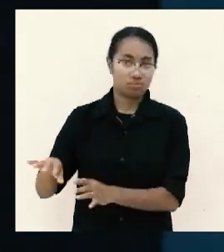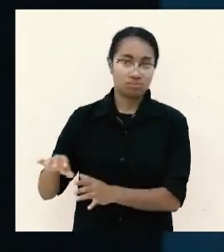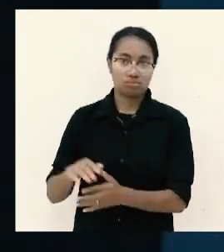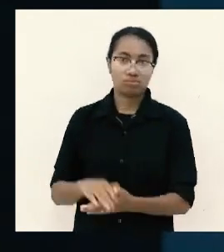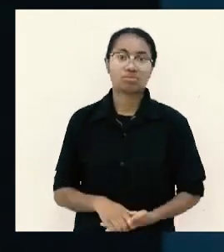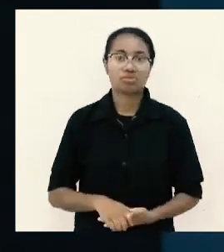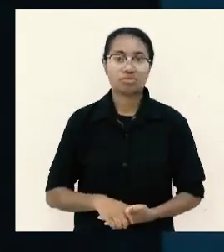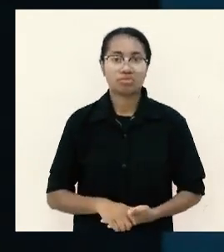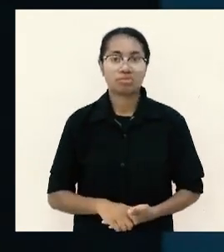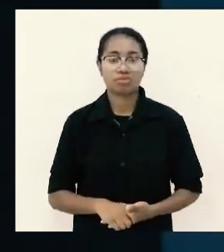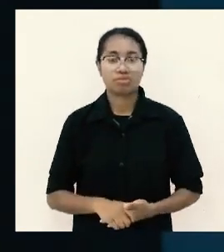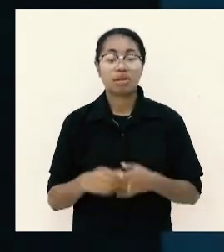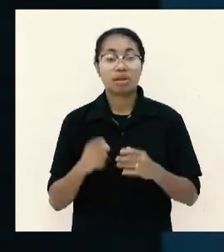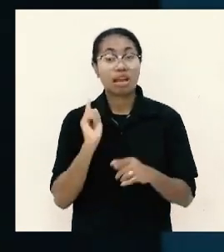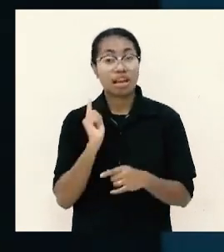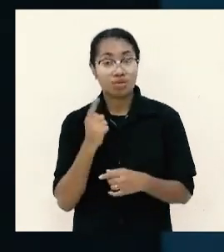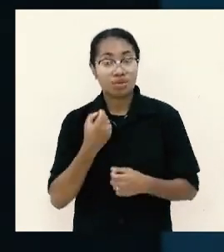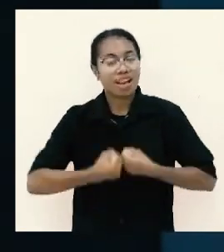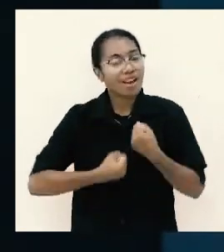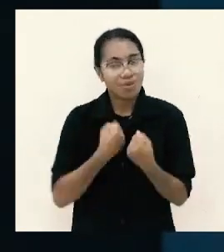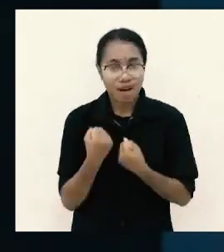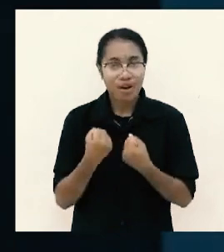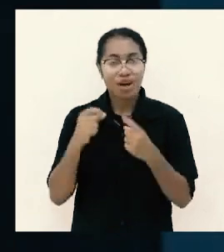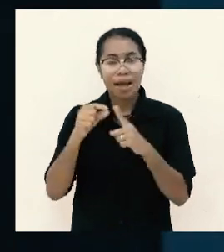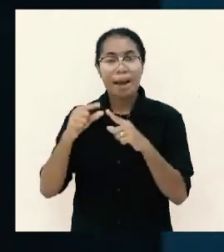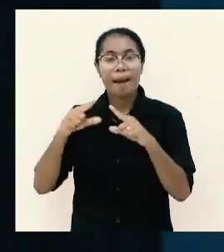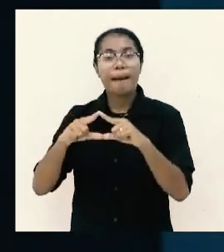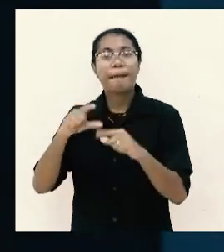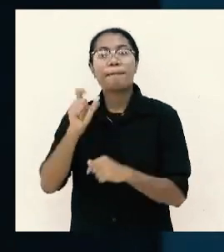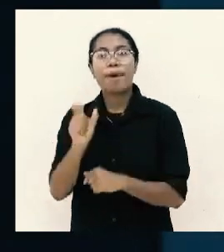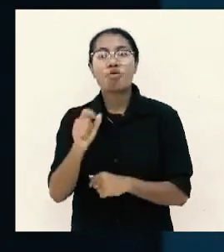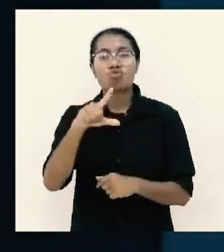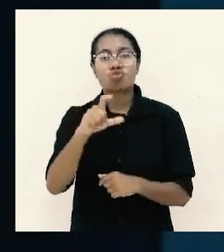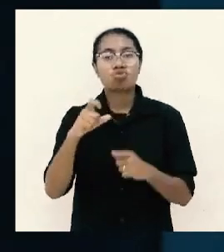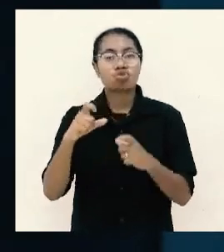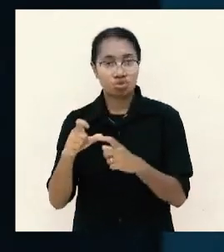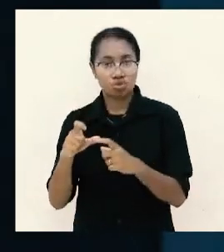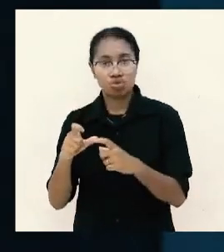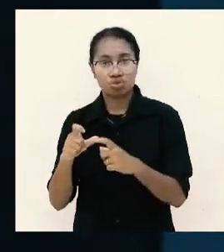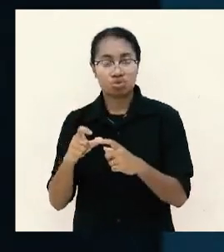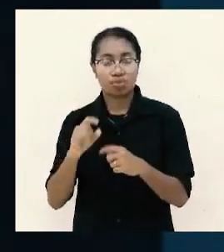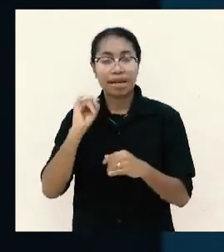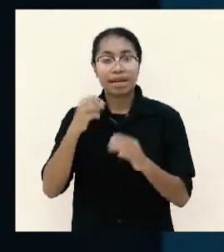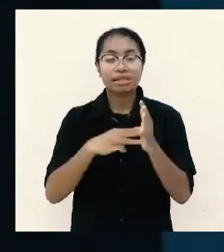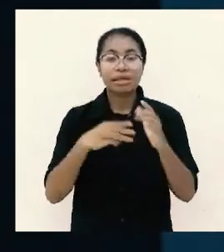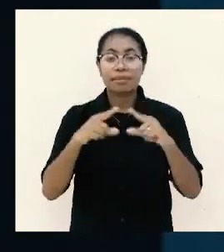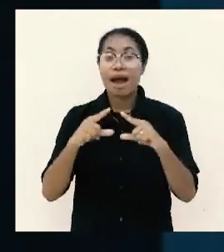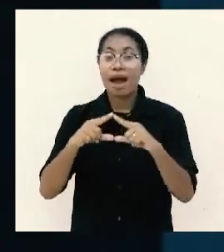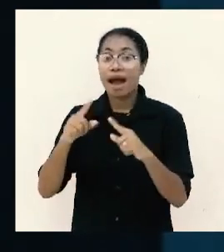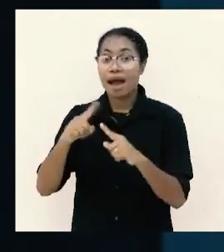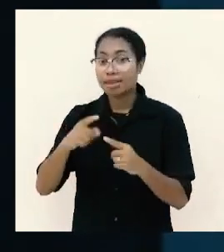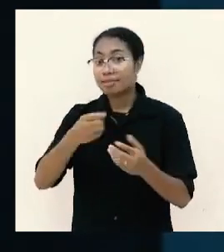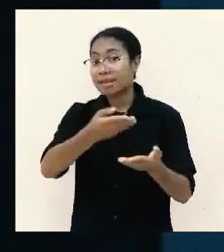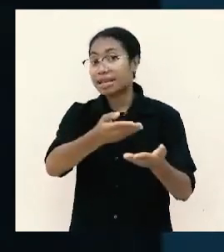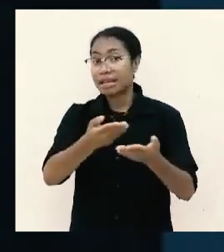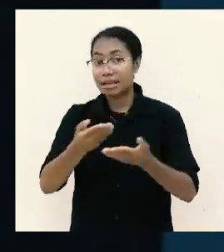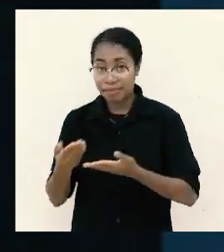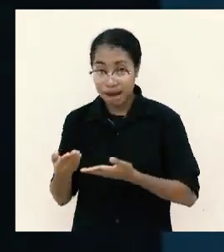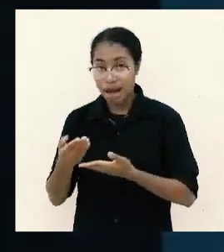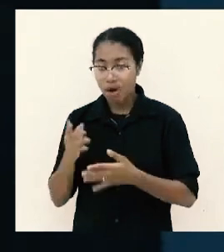dan itu dilakukan oleh Paulus kepada jamaat Filipi Paulus menerima pemberian mereka